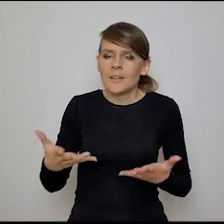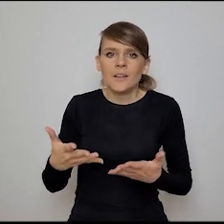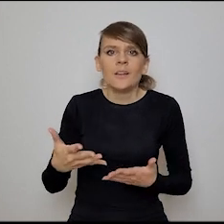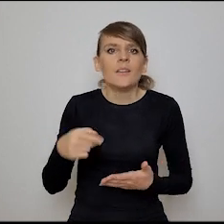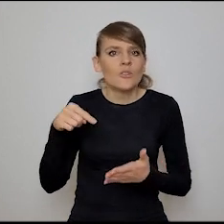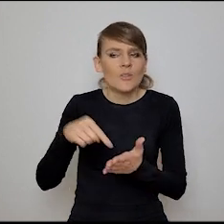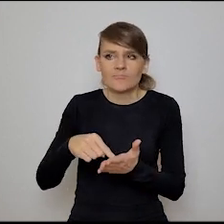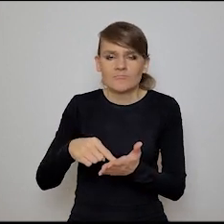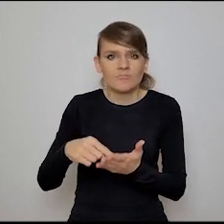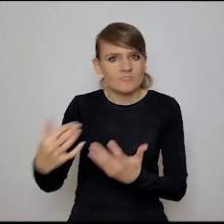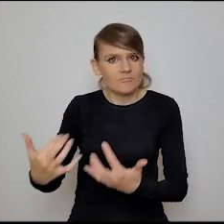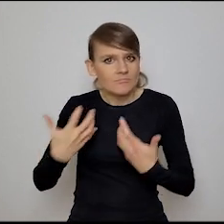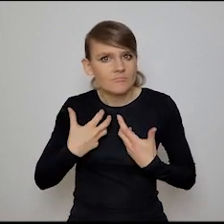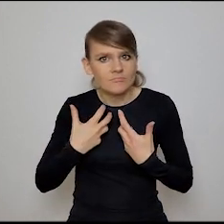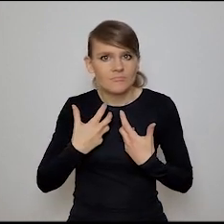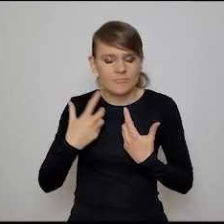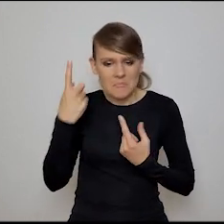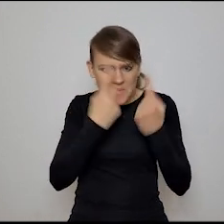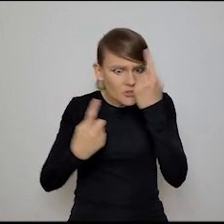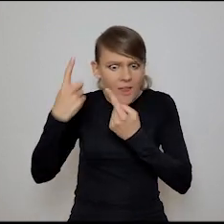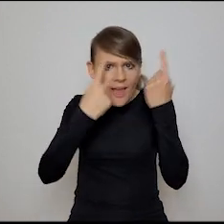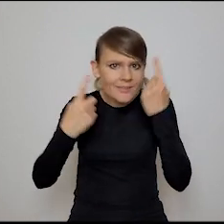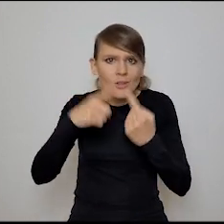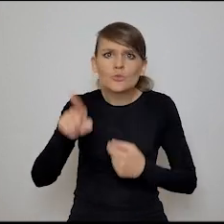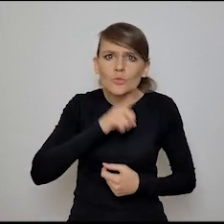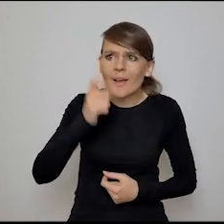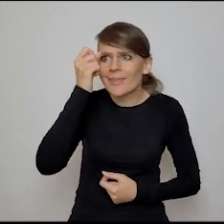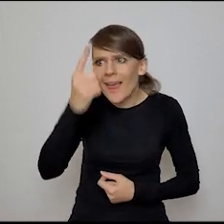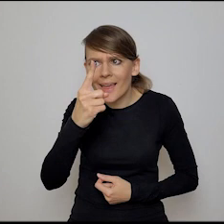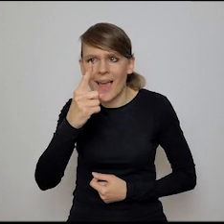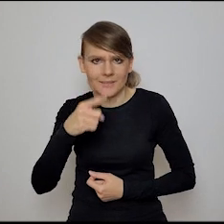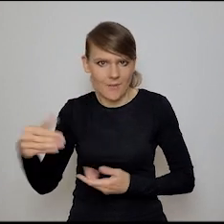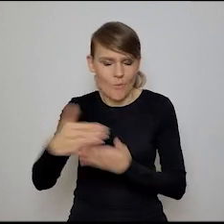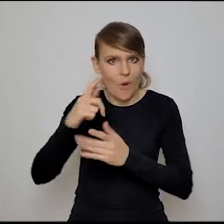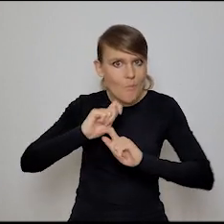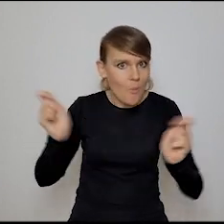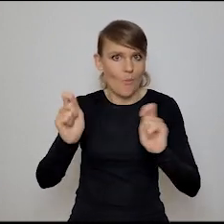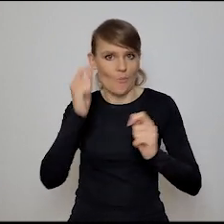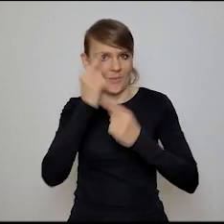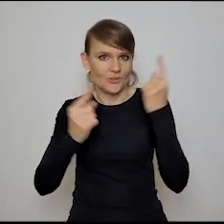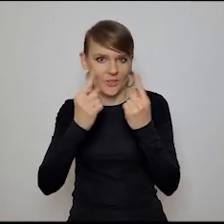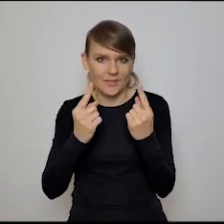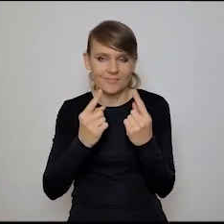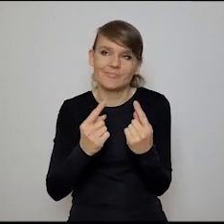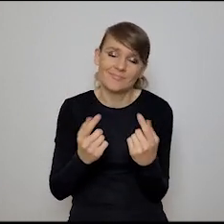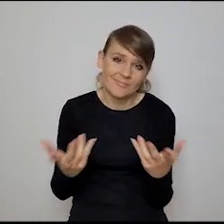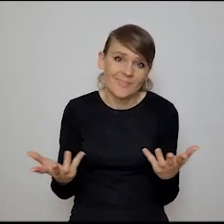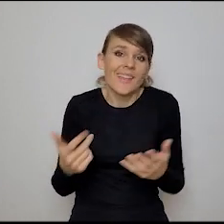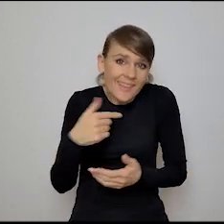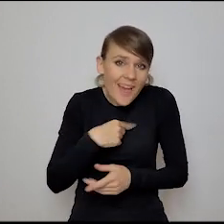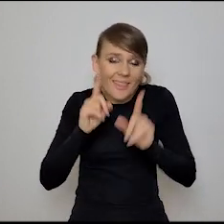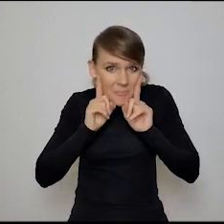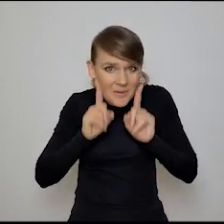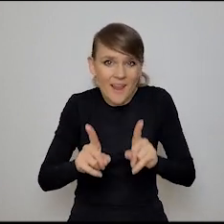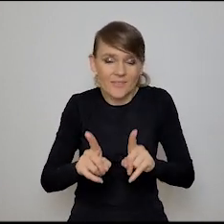dużego kopa, jeśli chodzi o, myślę, że myślenie o sztucznej inteligencji, w sensie, że, wiesz, może to brzmi trywialnie, ale ja